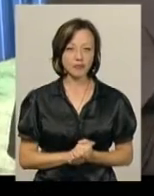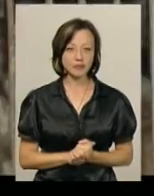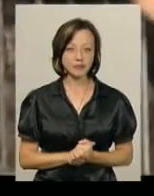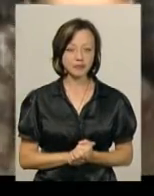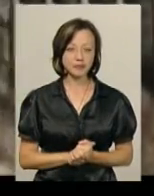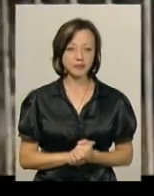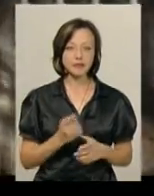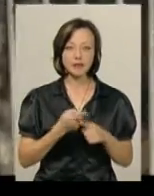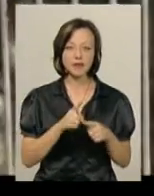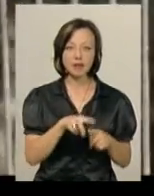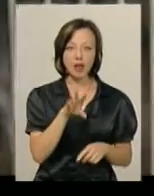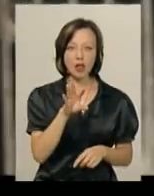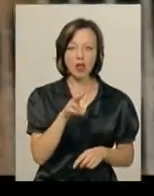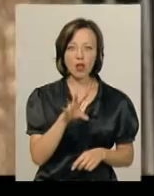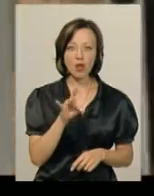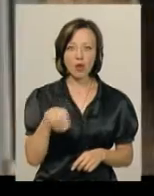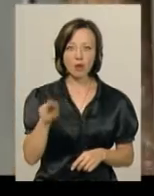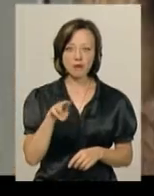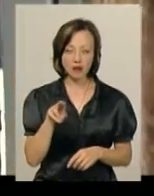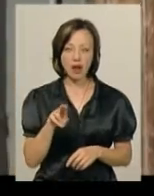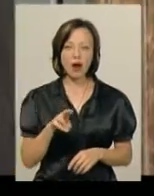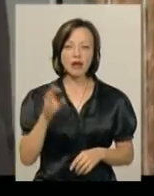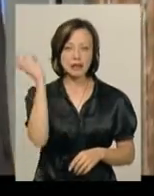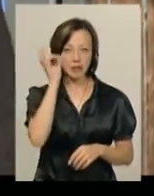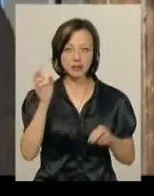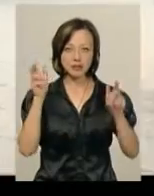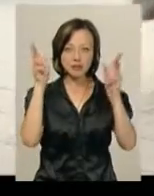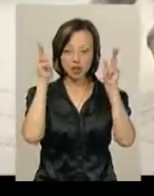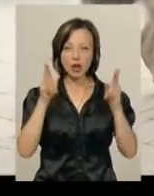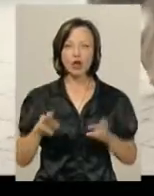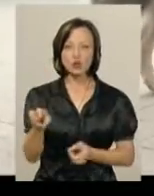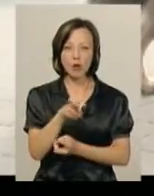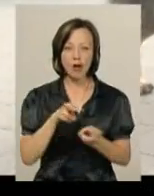Це Лорд – семирічна німецька вівчарка. Пеш шукає контрабанду.